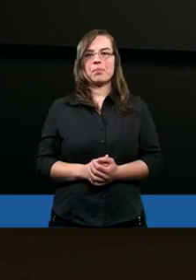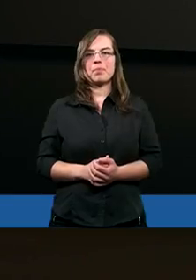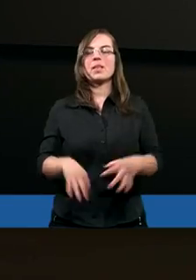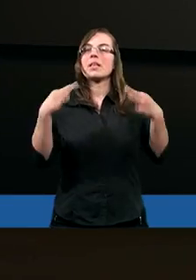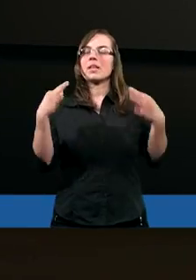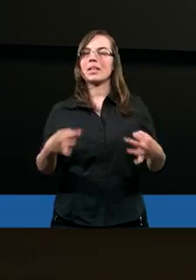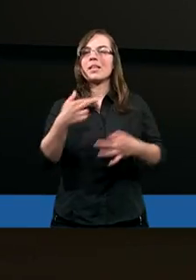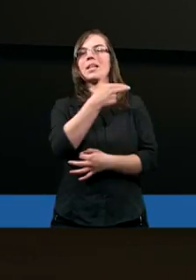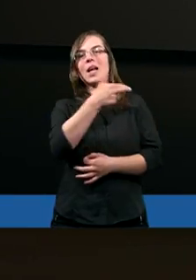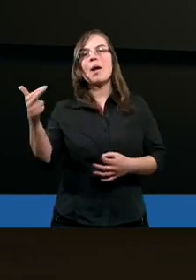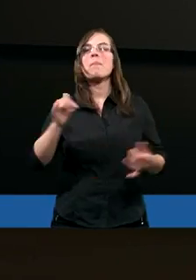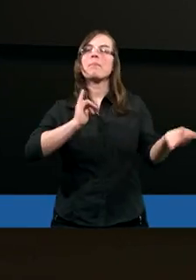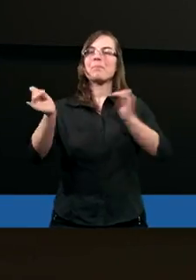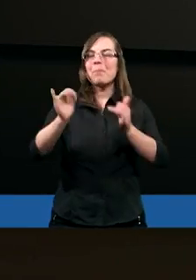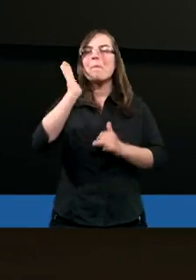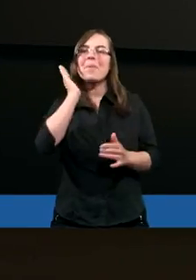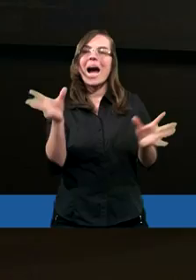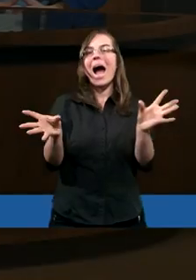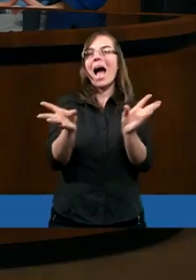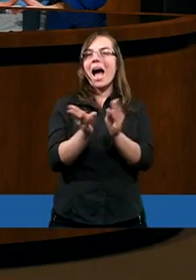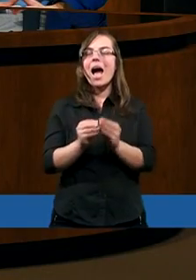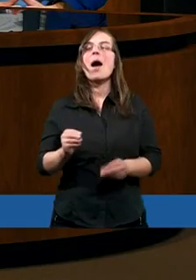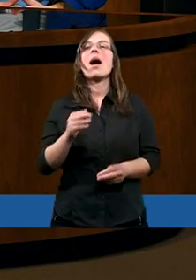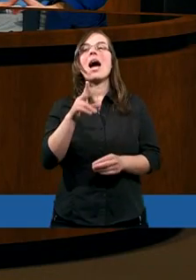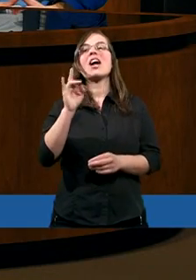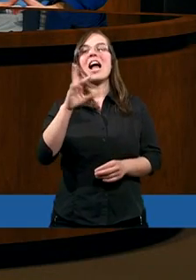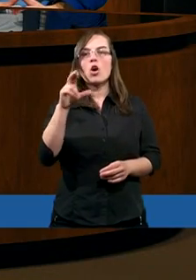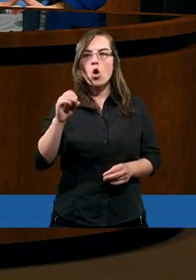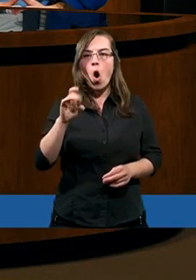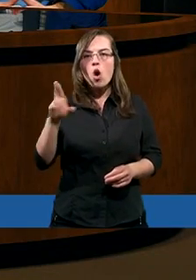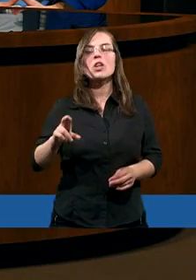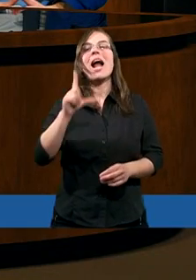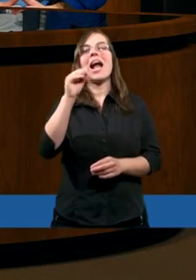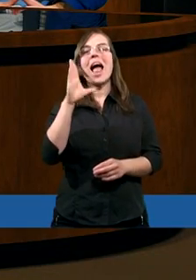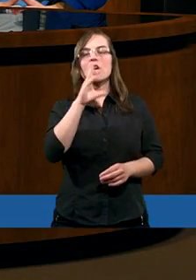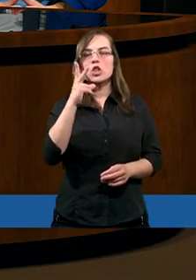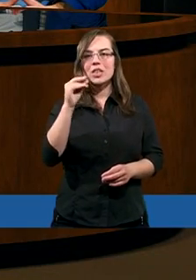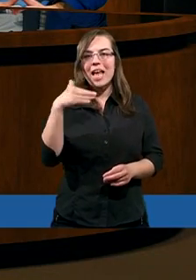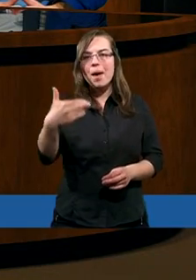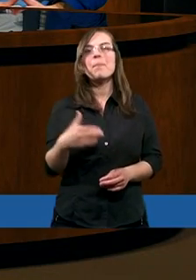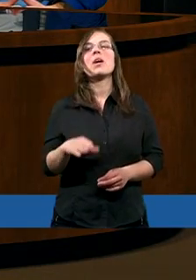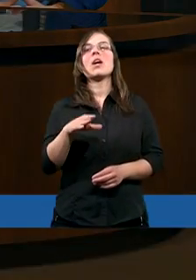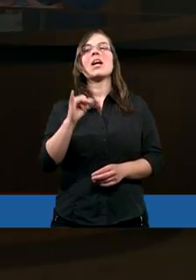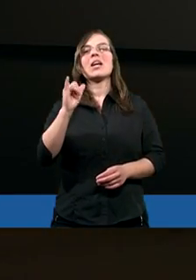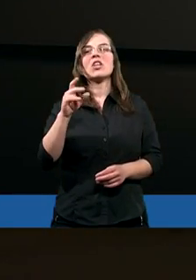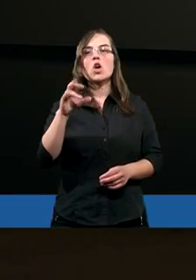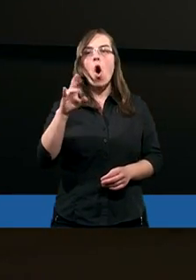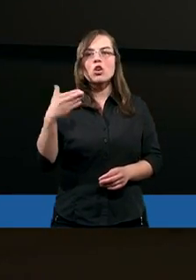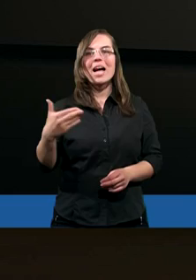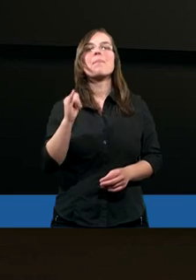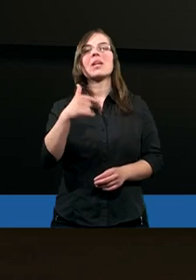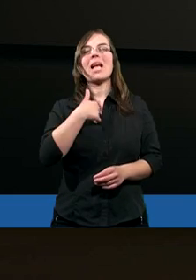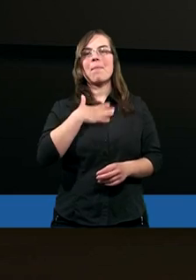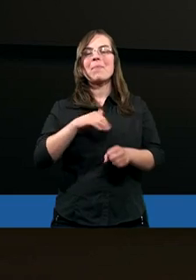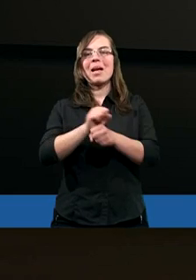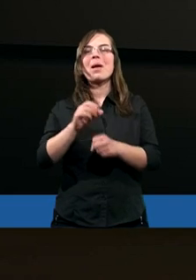Dzisiejszy temat omawiać będziemy razem z Olgą, Leszkiem, Grzegorzem, a ja mam na